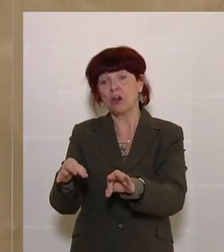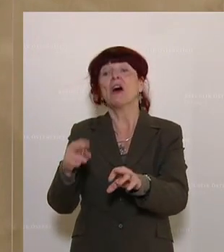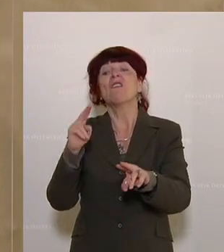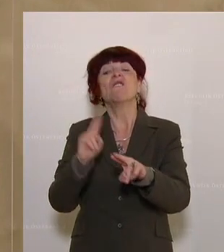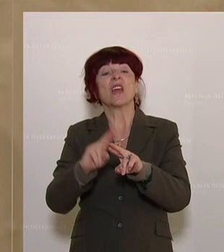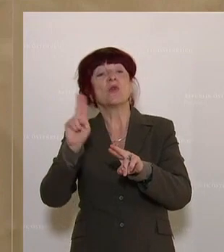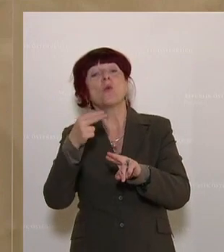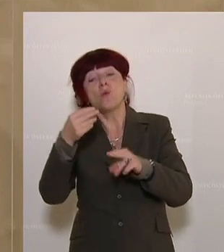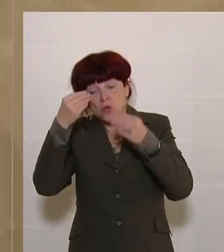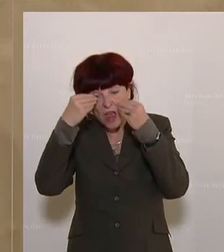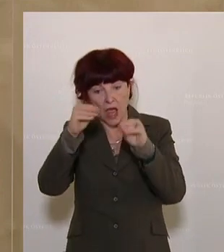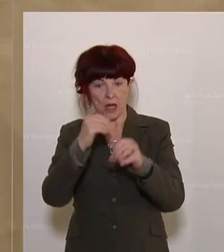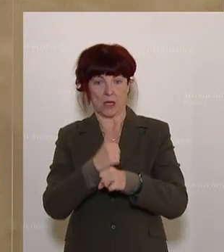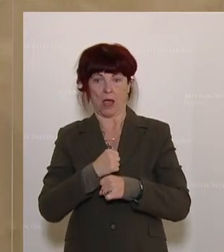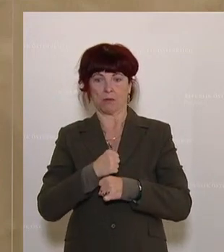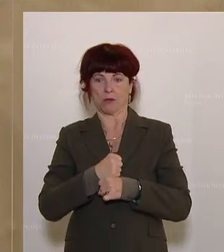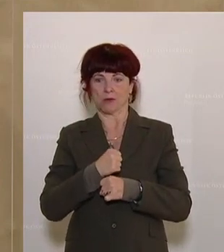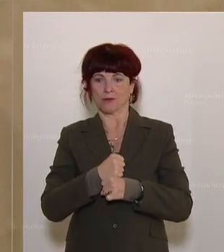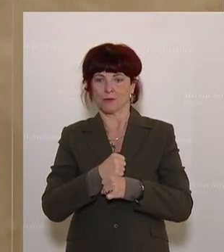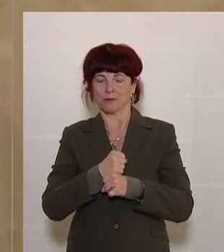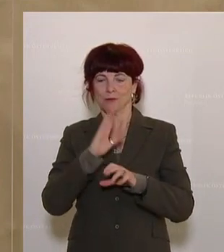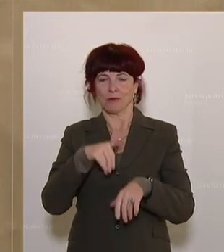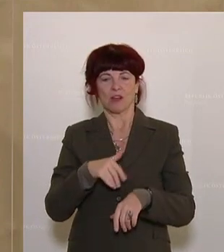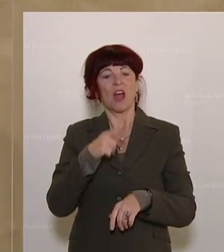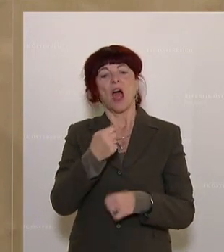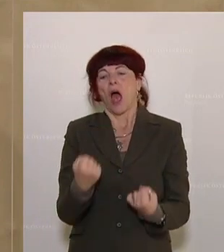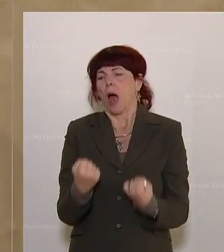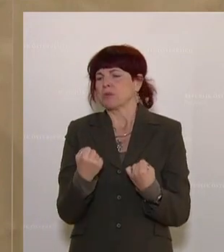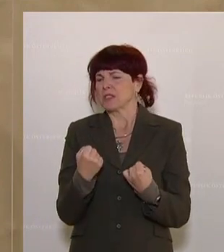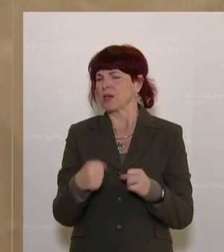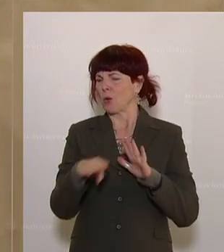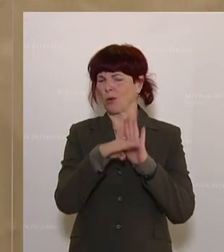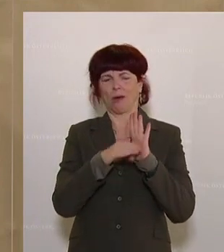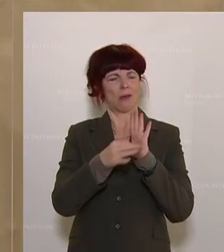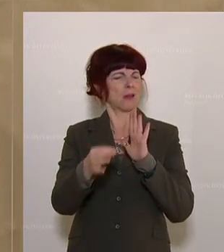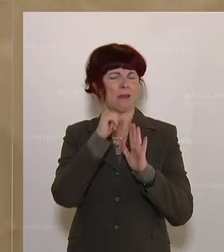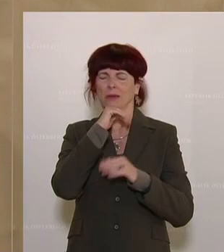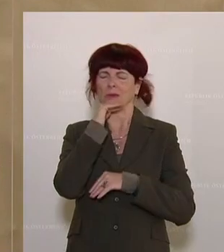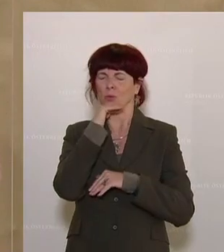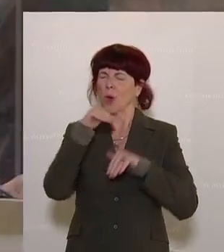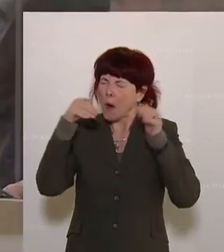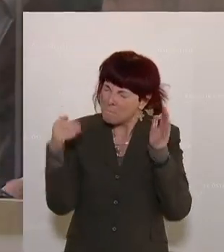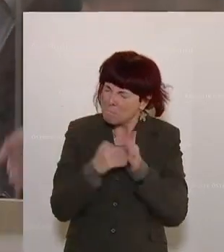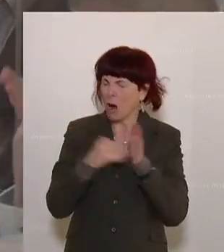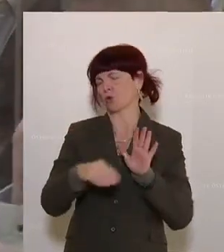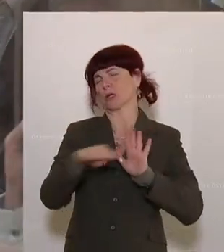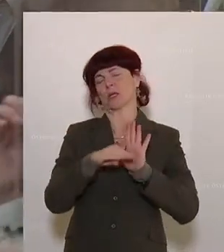müssen. Eine Absicherung in den Richtlinien ist uns zu wenig. Wir brauchen hier eine entsprechende gesetzliche Bestimmung.